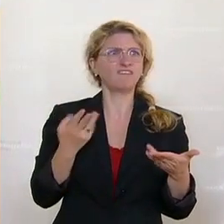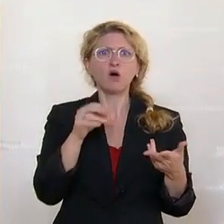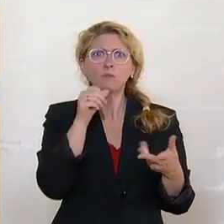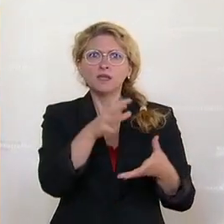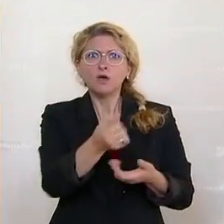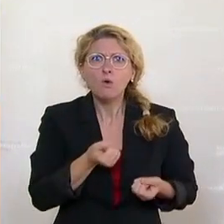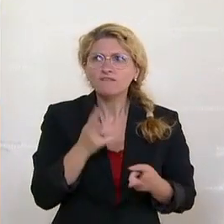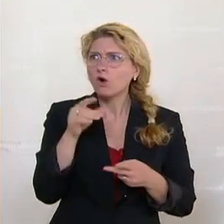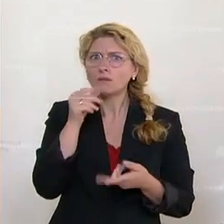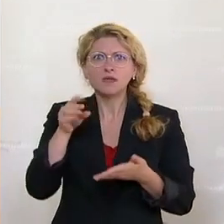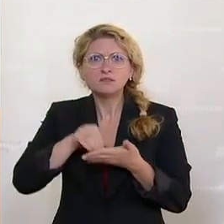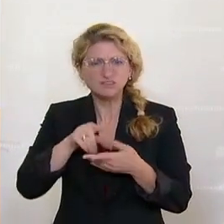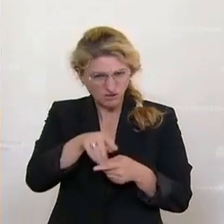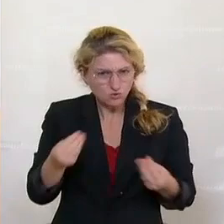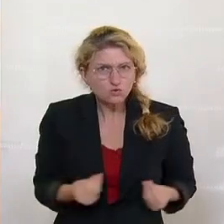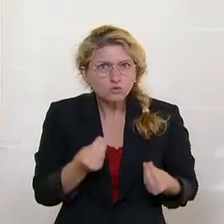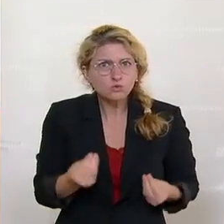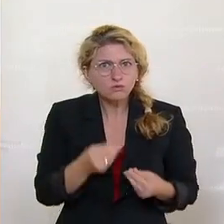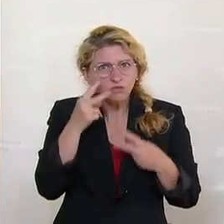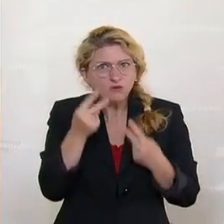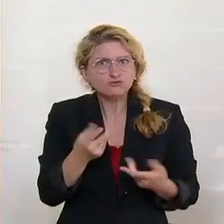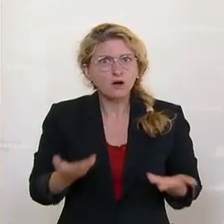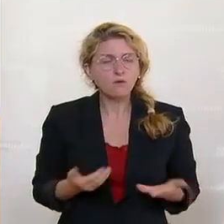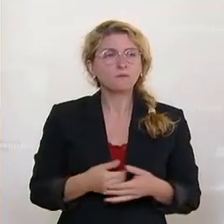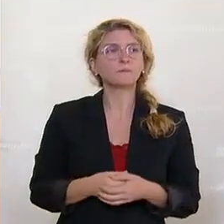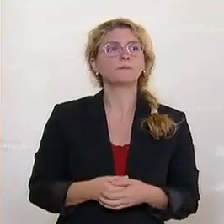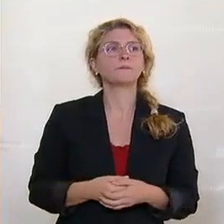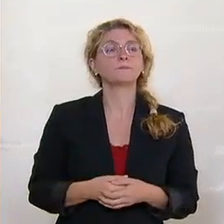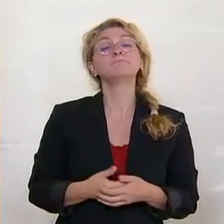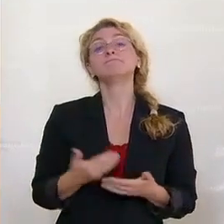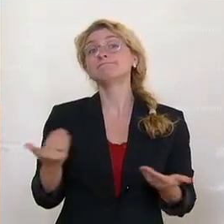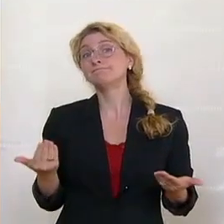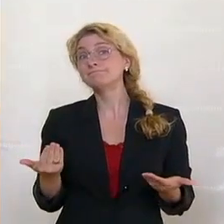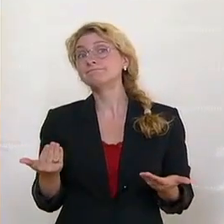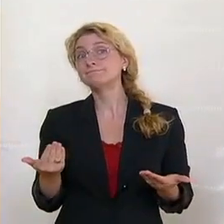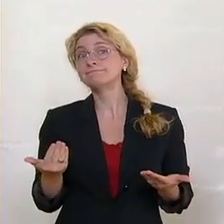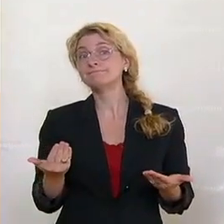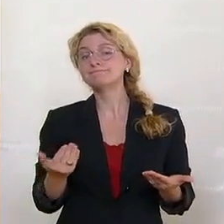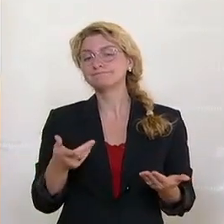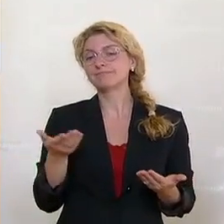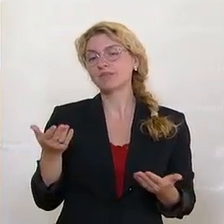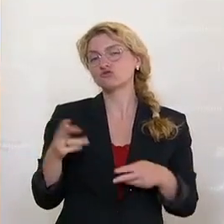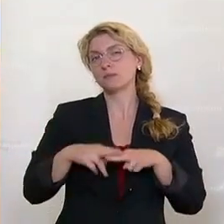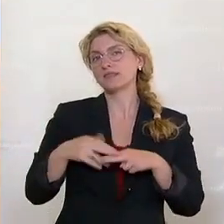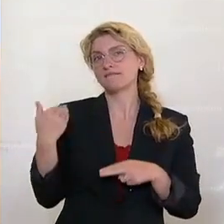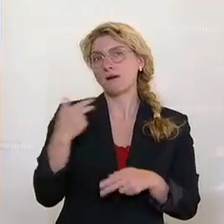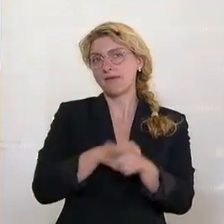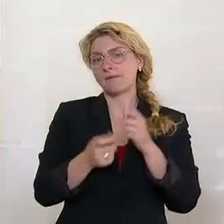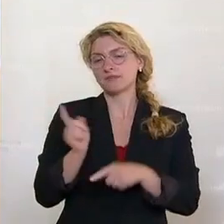Denn das war ja schließlich der Grund der Nachschau. Der Beamte hat uns diesbezüglich im Ausschuss gesagt, dass